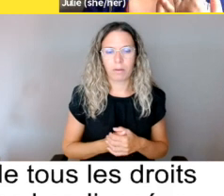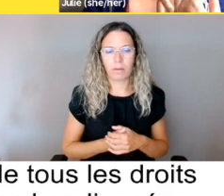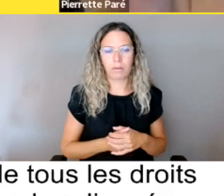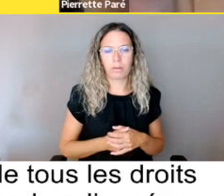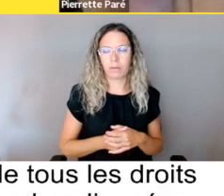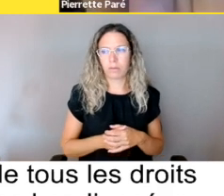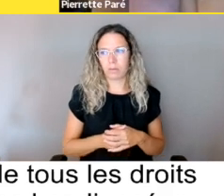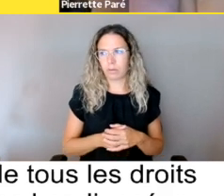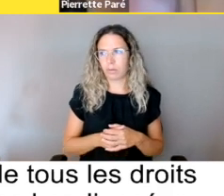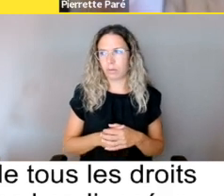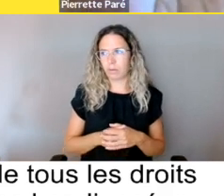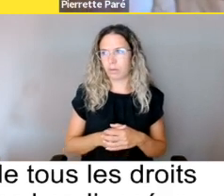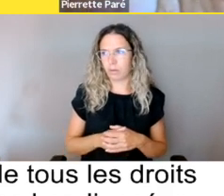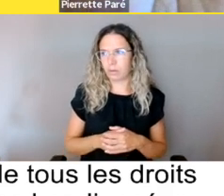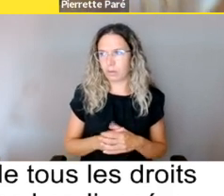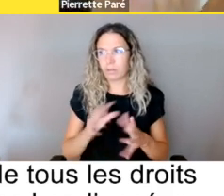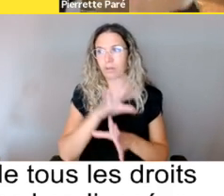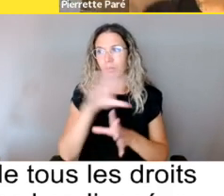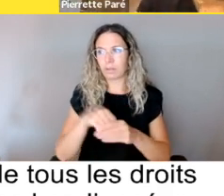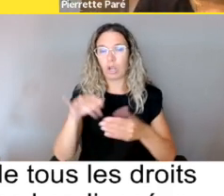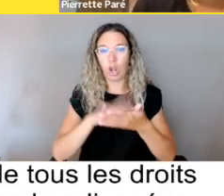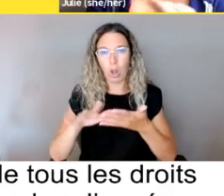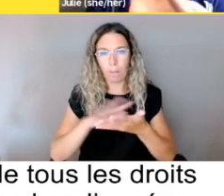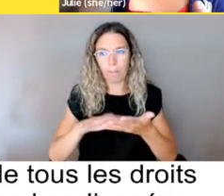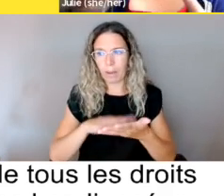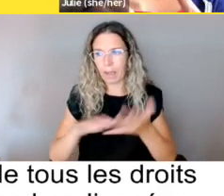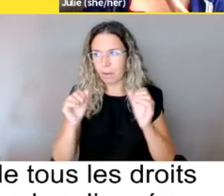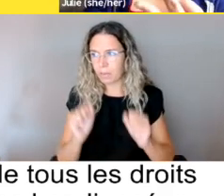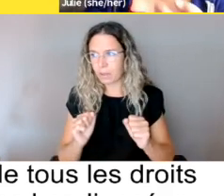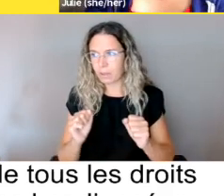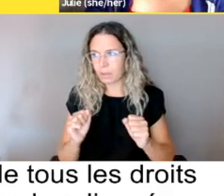le braille, la suite de braille,